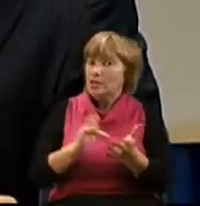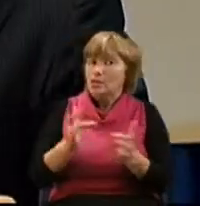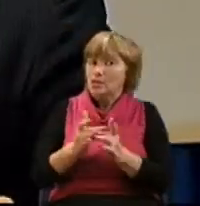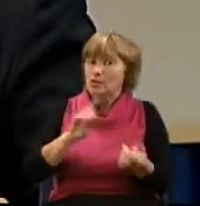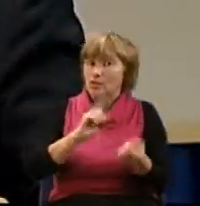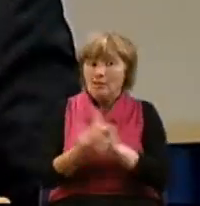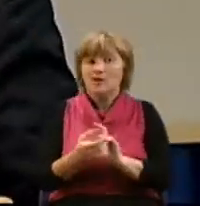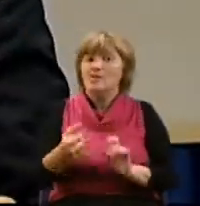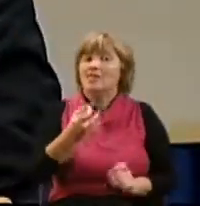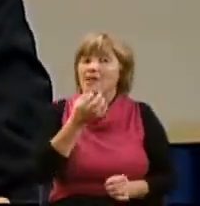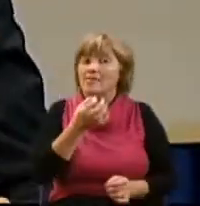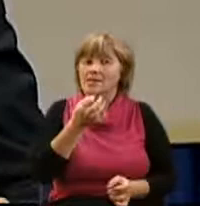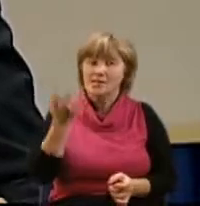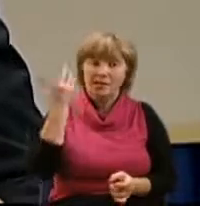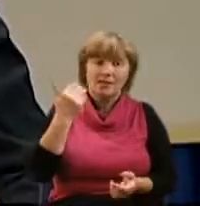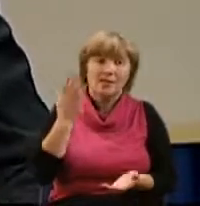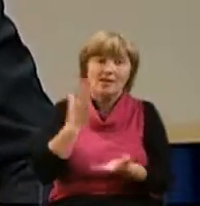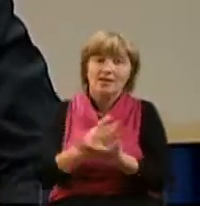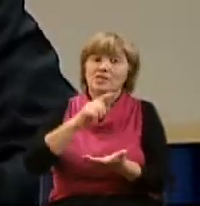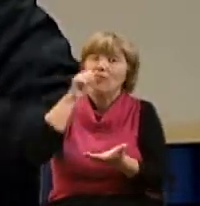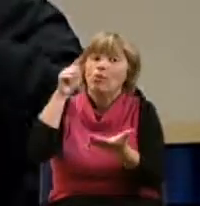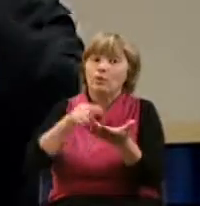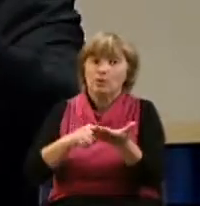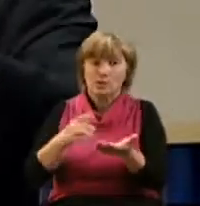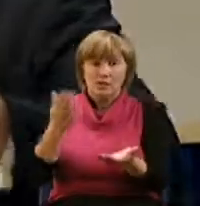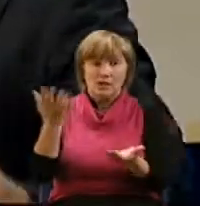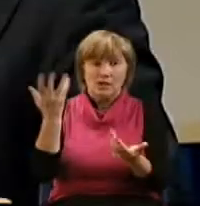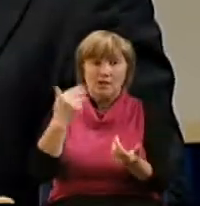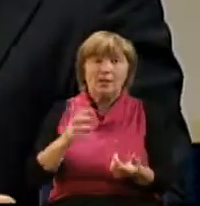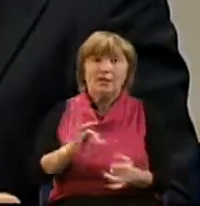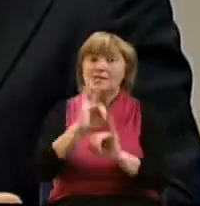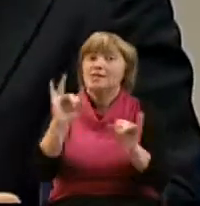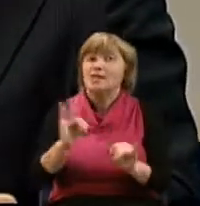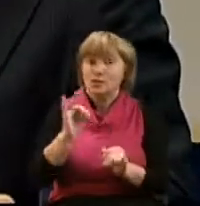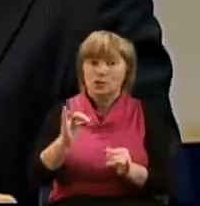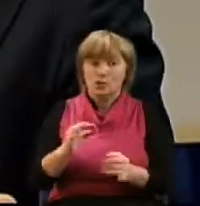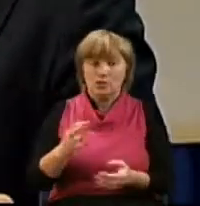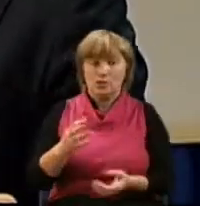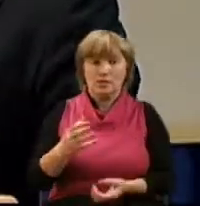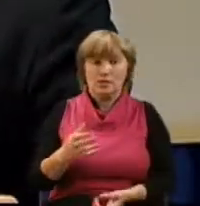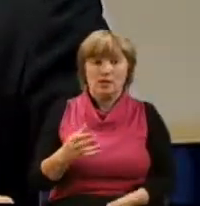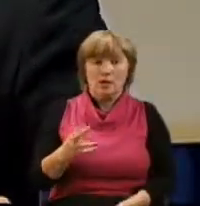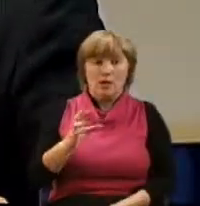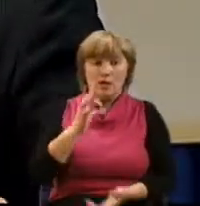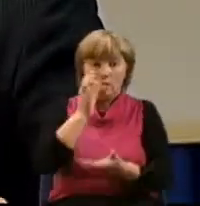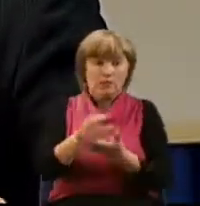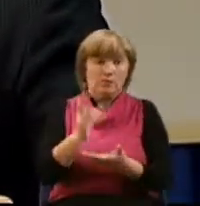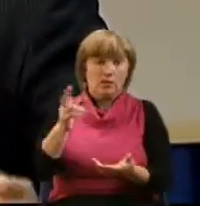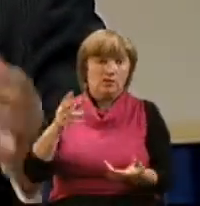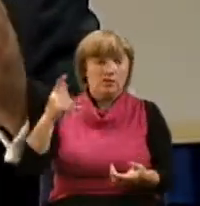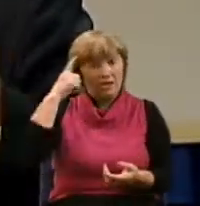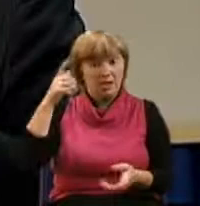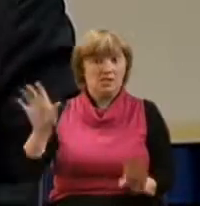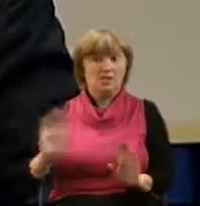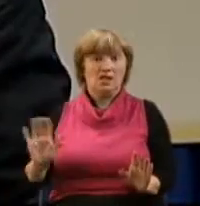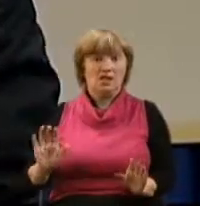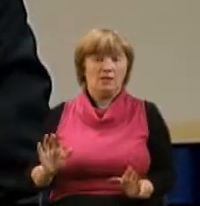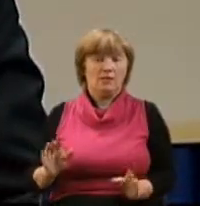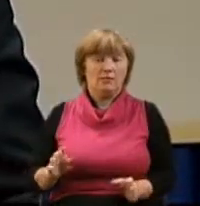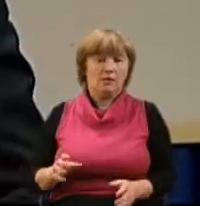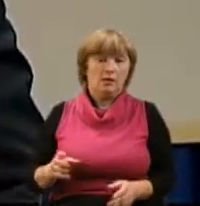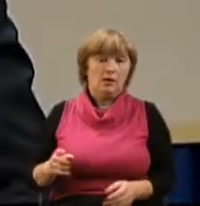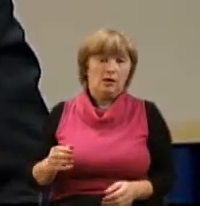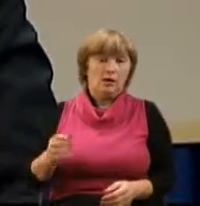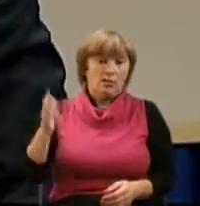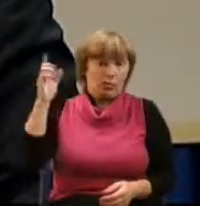когда у нас есть вопросы. Ему нравится, когда мы интересуемся ответами, которые мы не знаем. И, безусловно, он желает